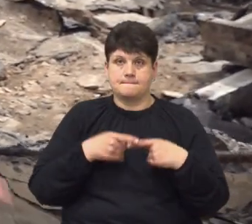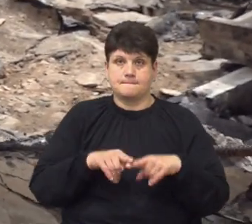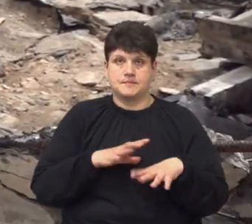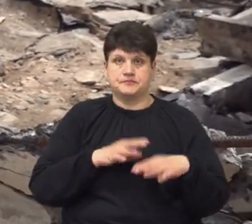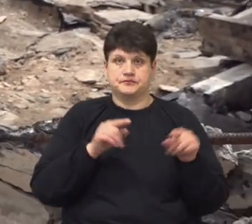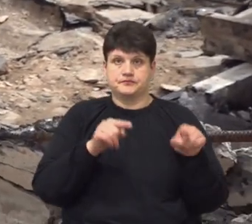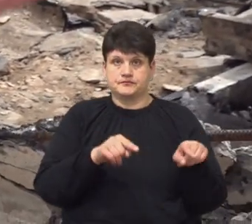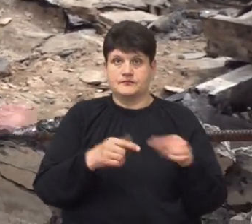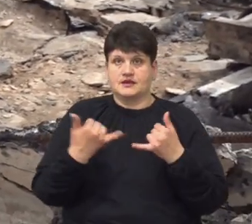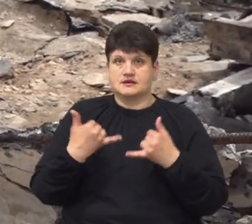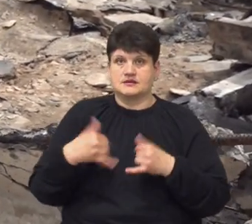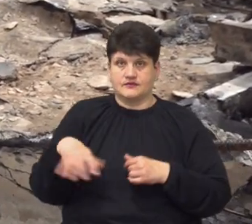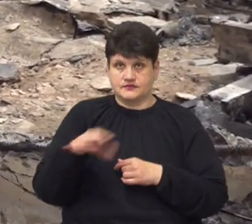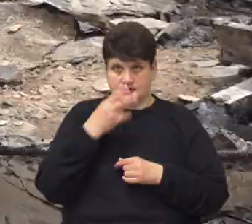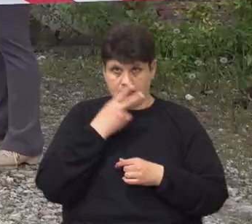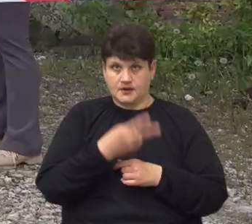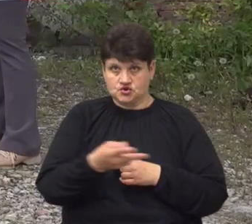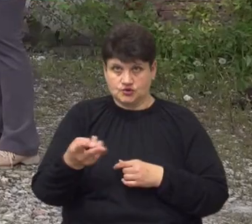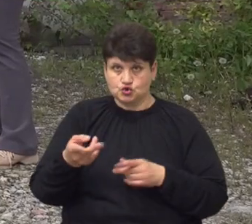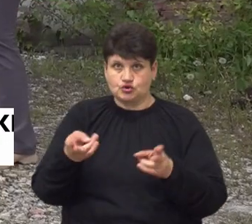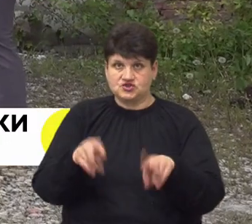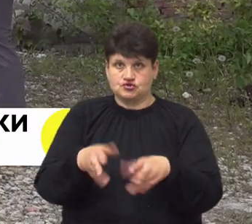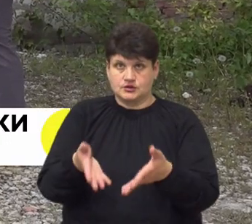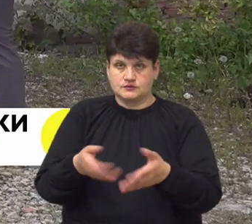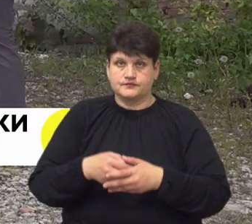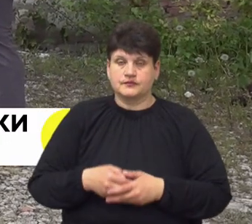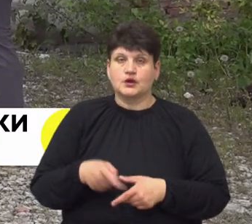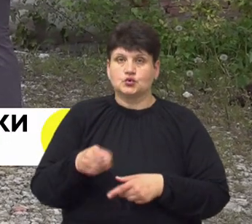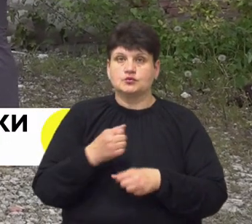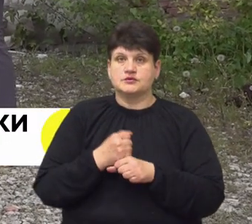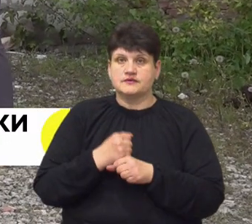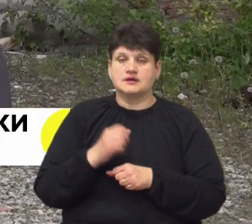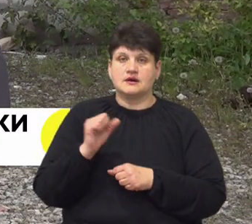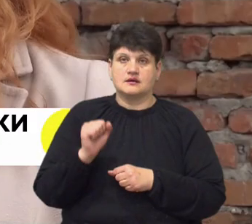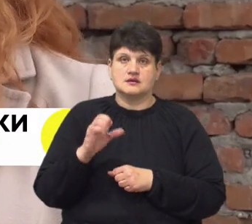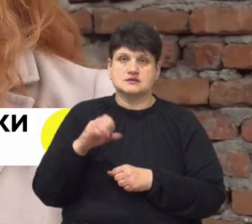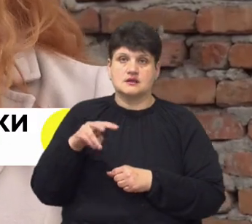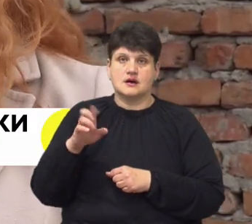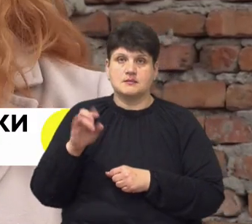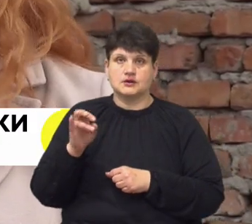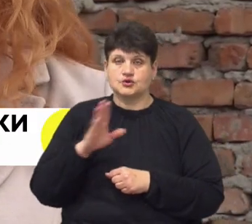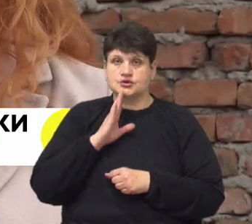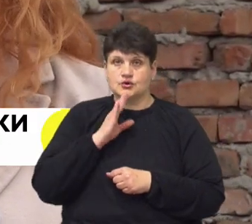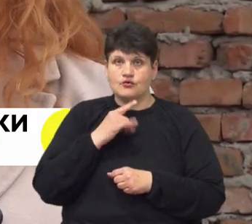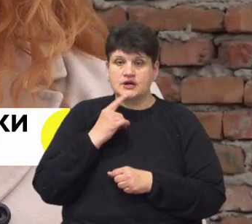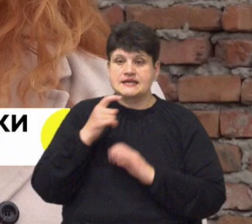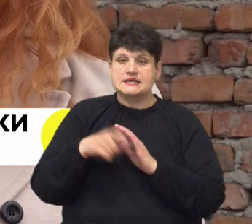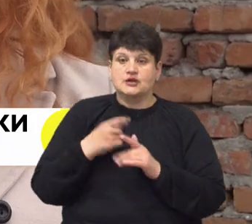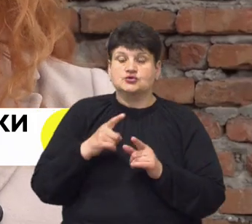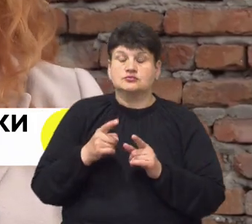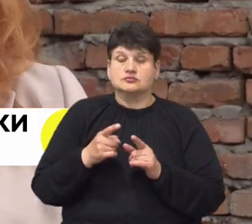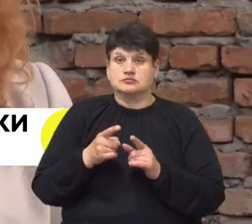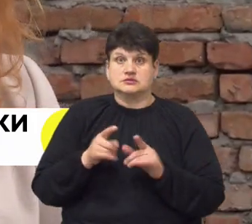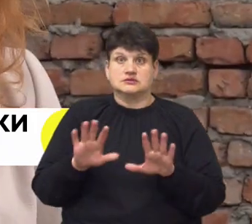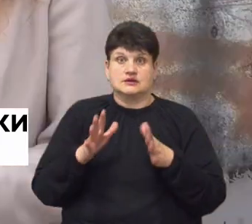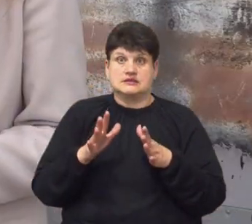А зараз самі бачите, що лишилось. Тут працювала і Алла Слабенко. Жінка каже, дізналась, що сталося із підприємством від